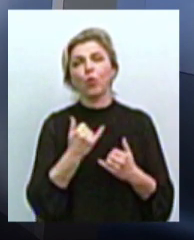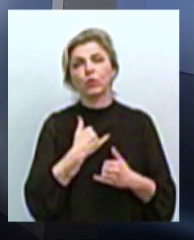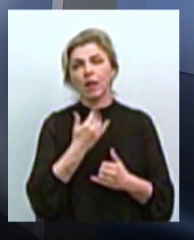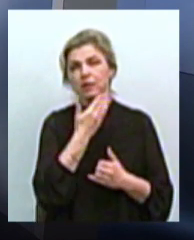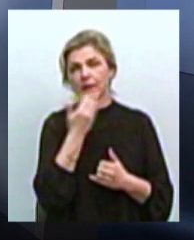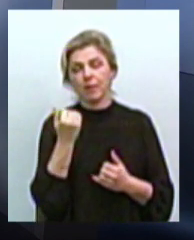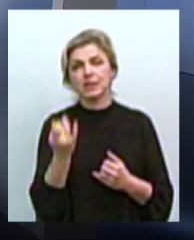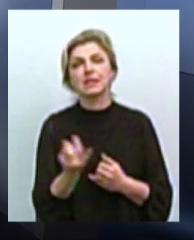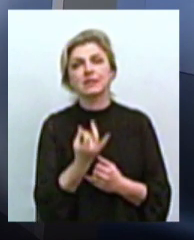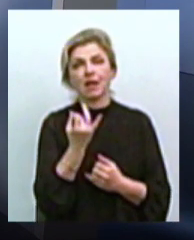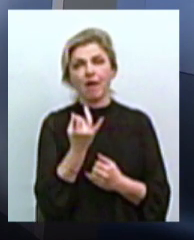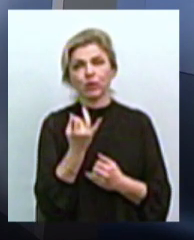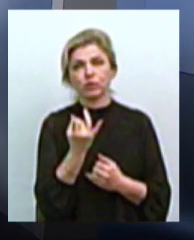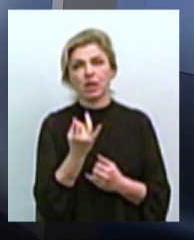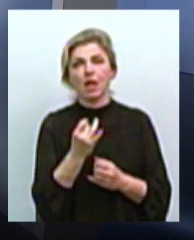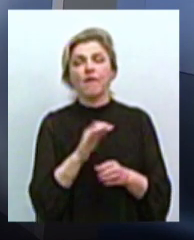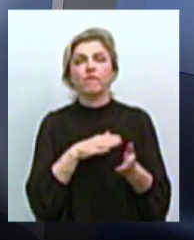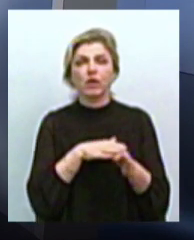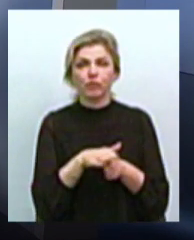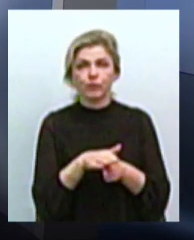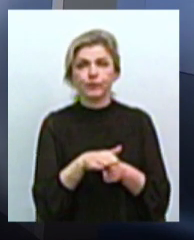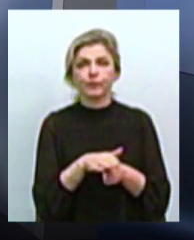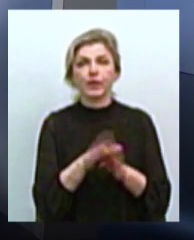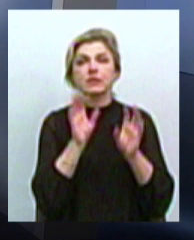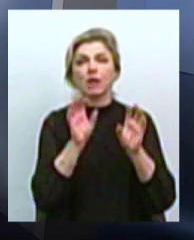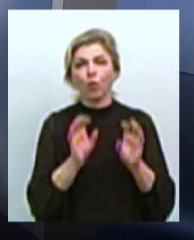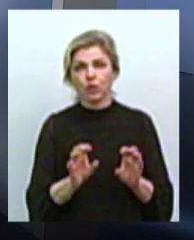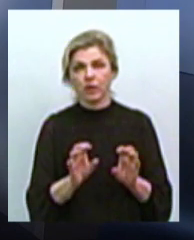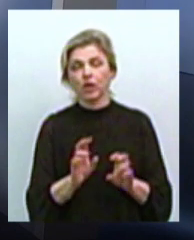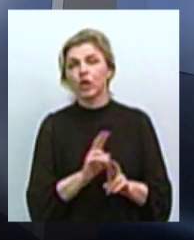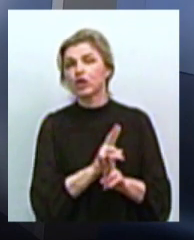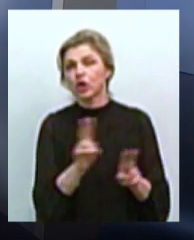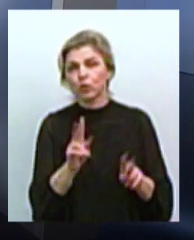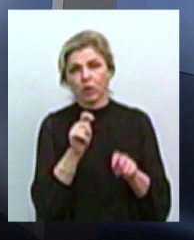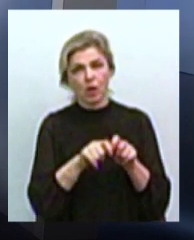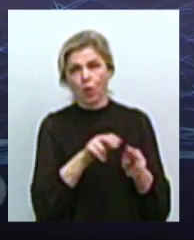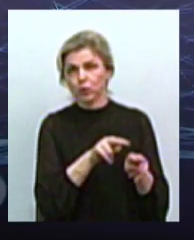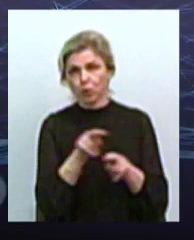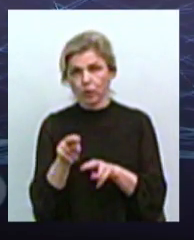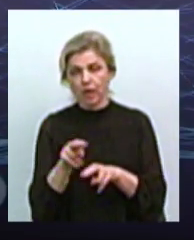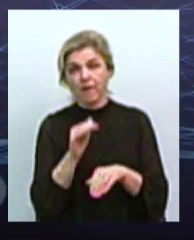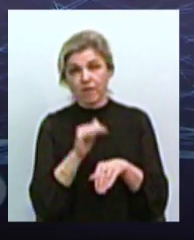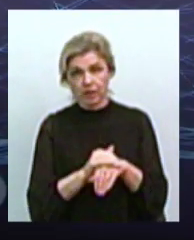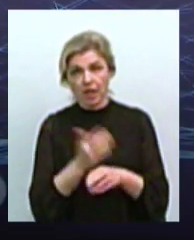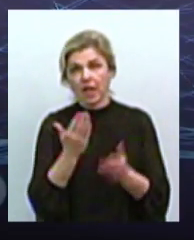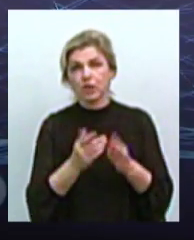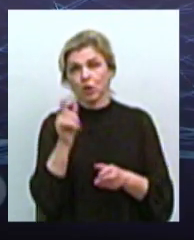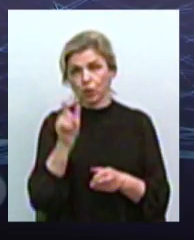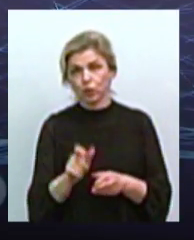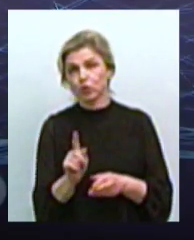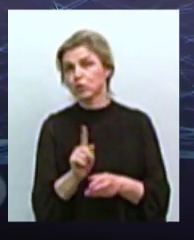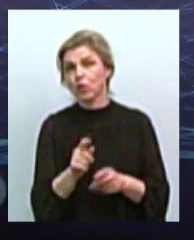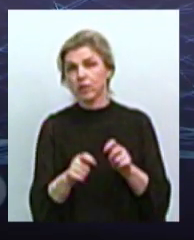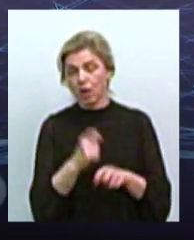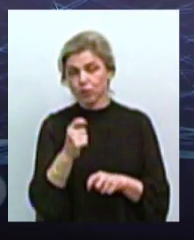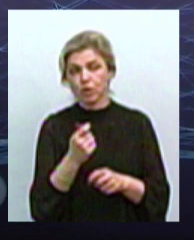зацікавленості дотримуватися у людей цих законів, адже ніхто їх не контролює. Тобто, фактично, якщо людина щось порушує, як